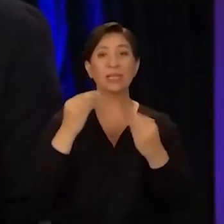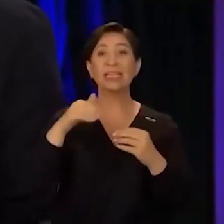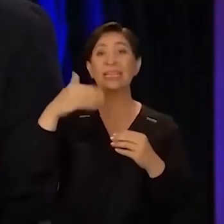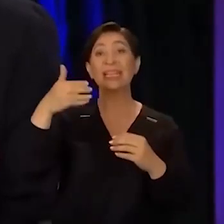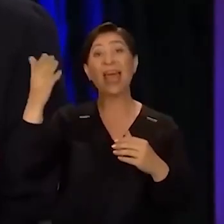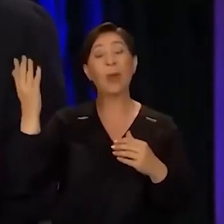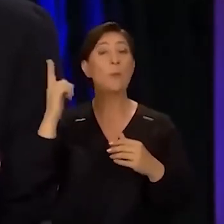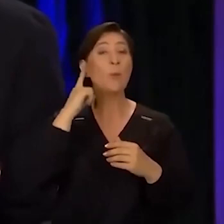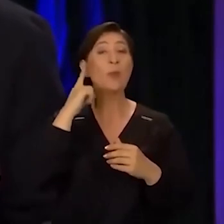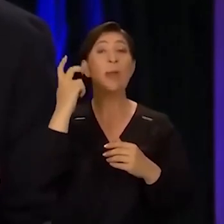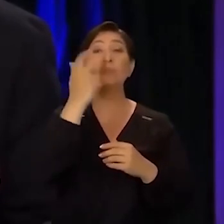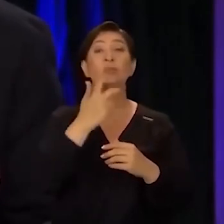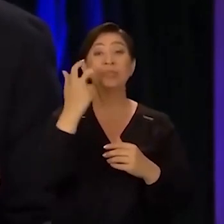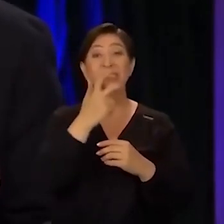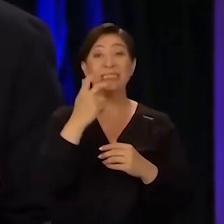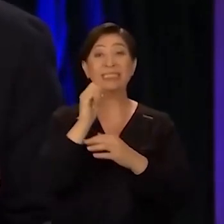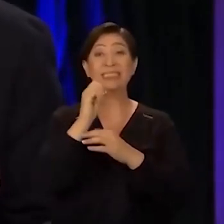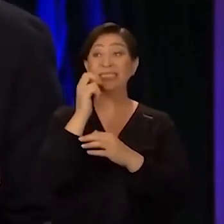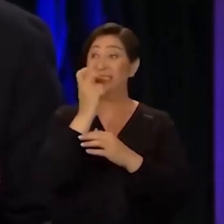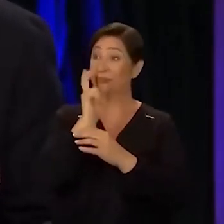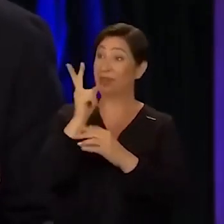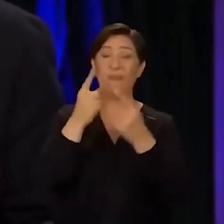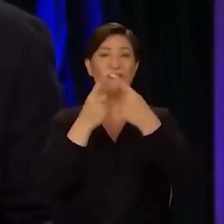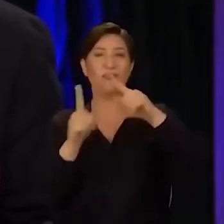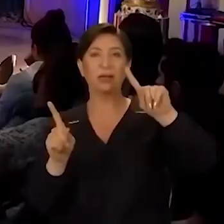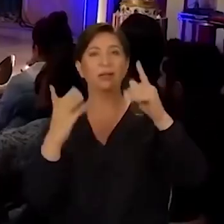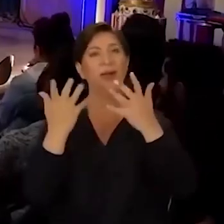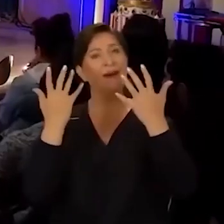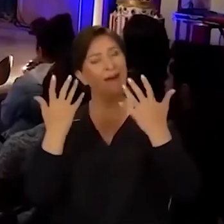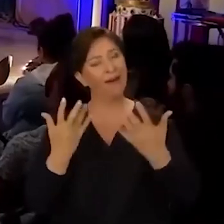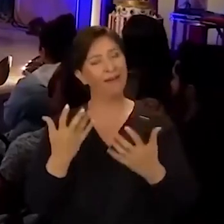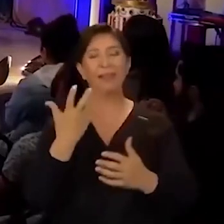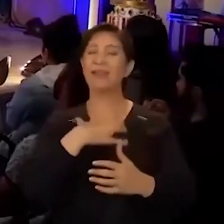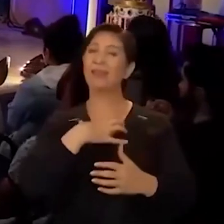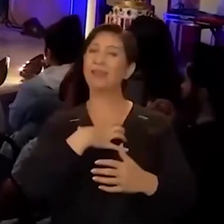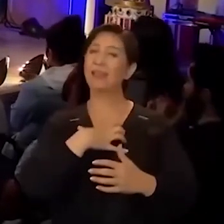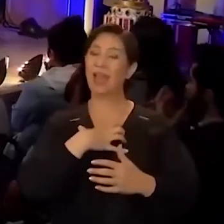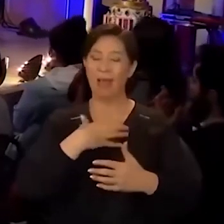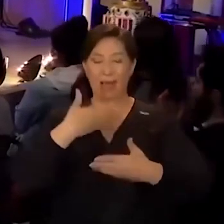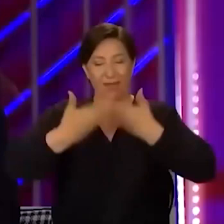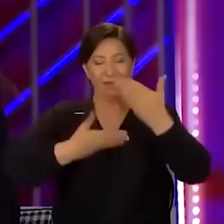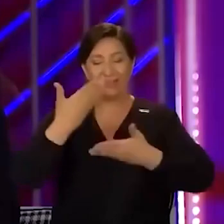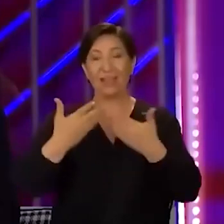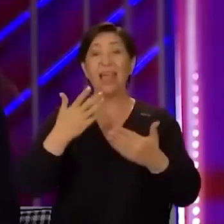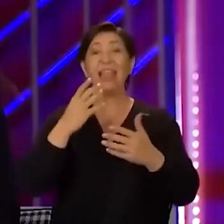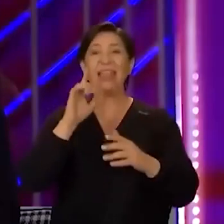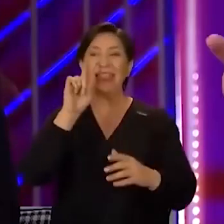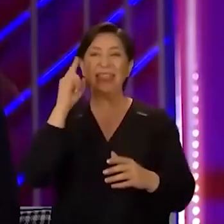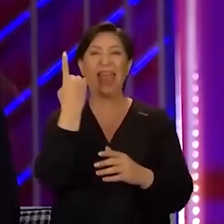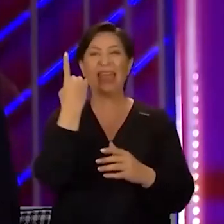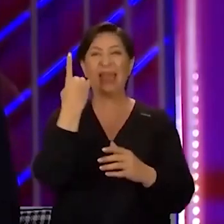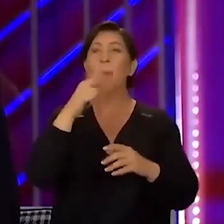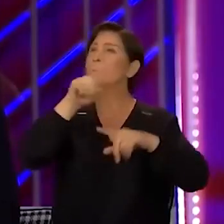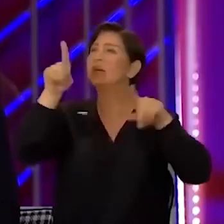diğer bütün popüler müzik sanatçılarından farklı, daha olgun, daha kendini temsil eden ve yegane